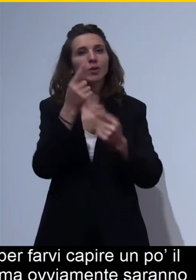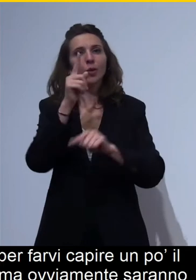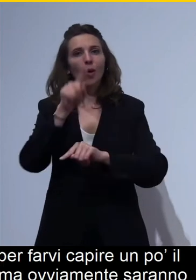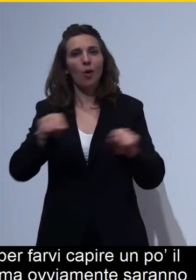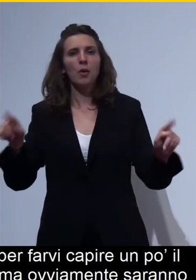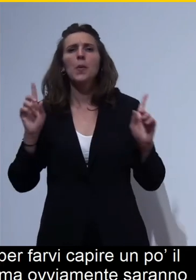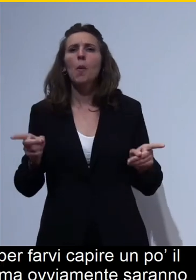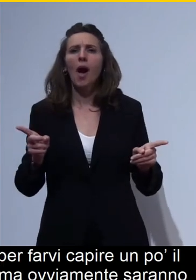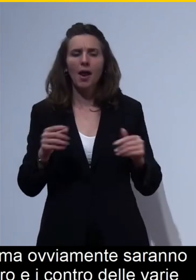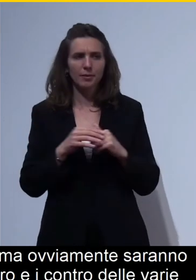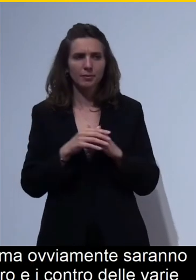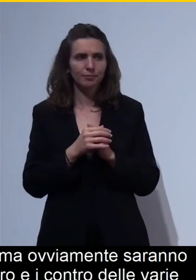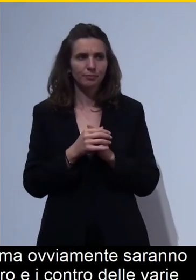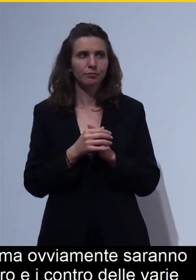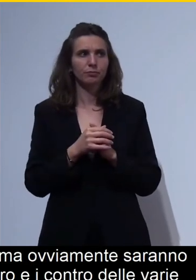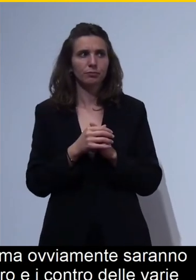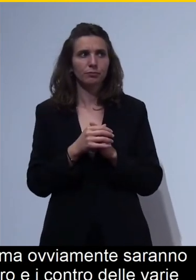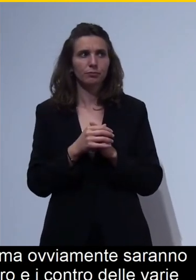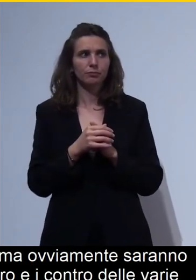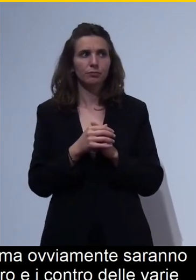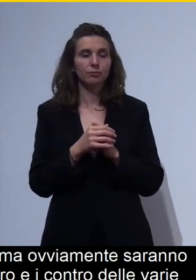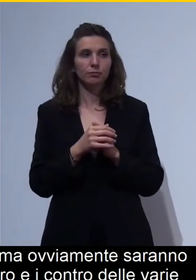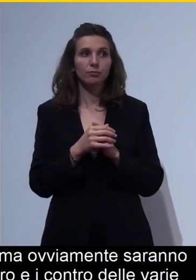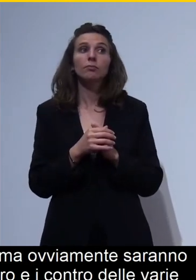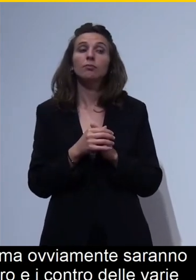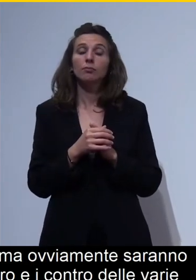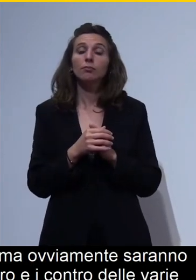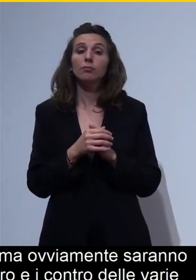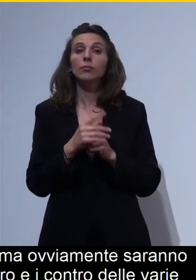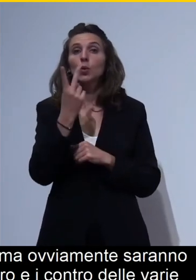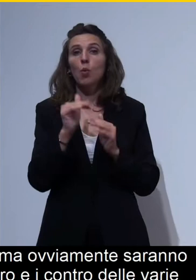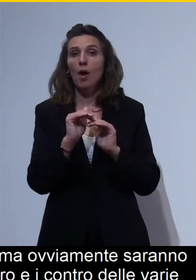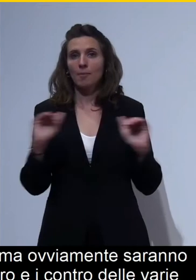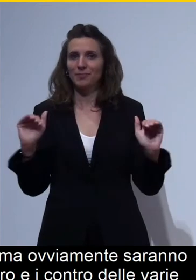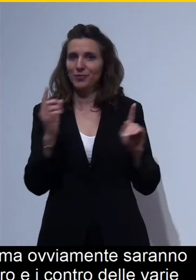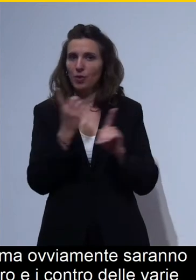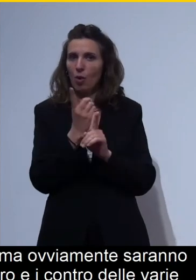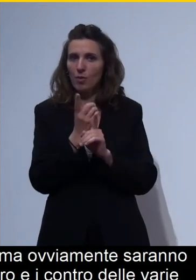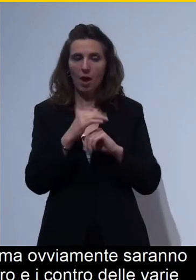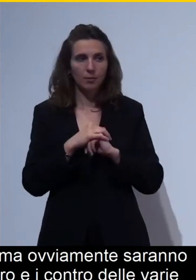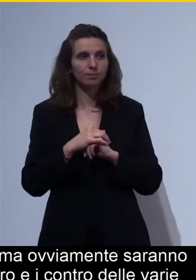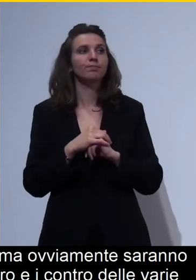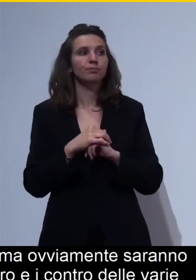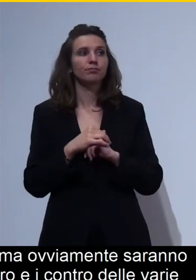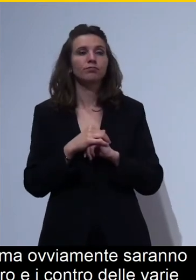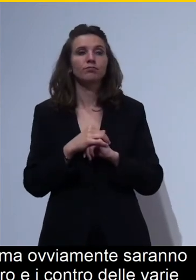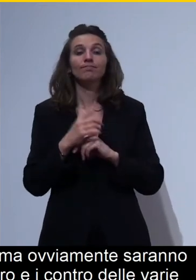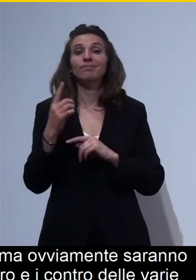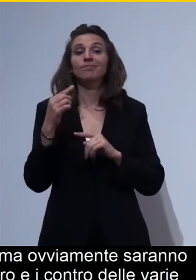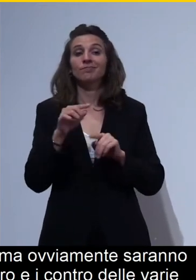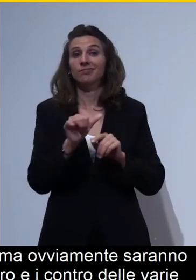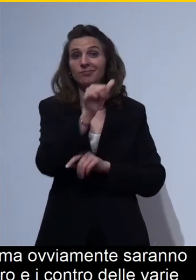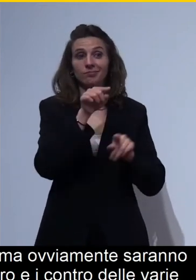Dobbiamo distinguere due situazioni differenti. Realizzare presentazioni